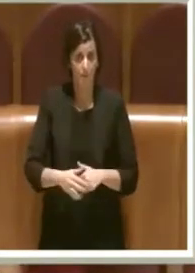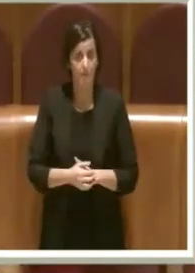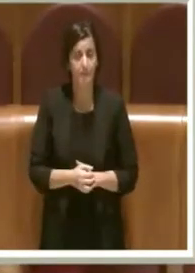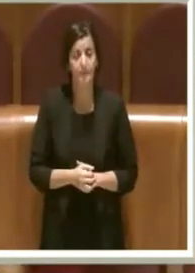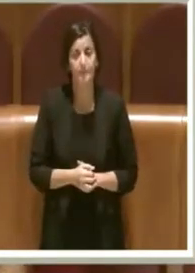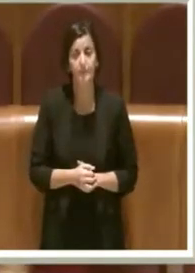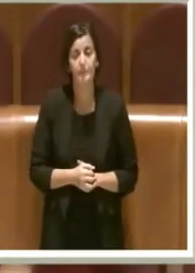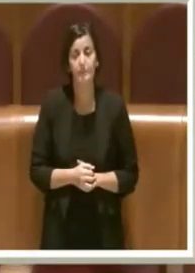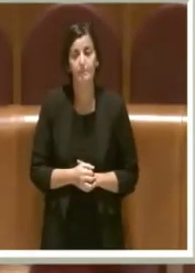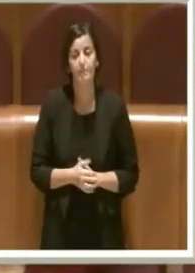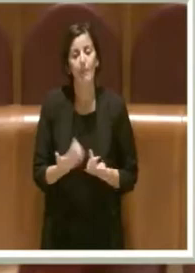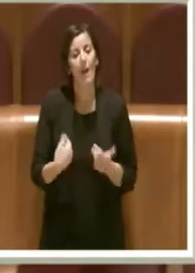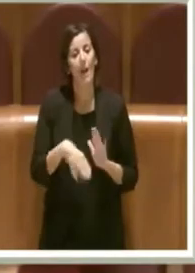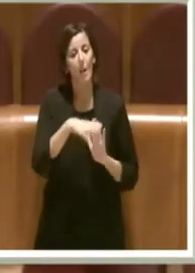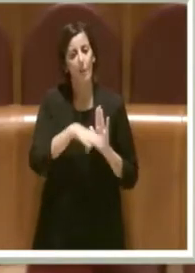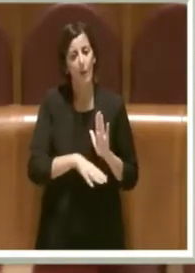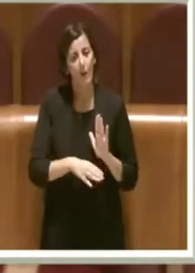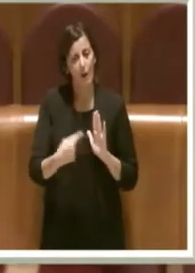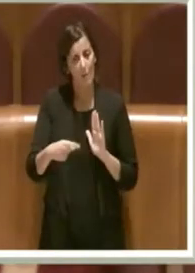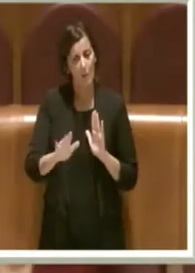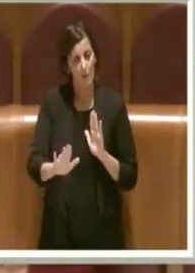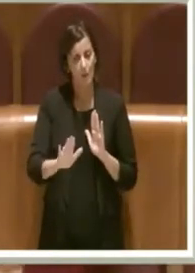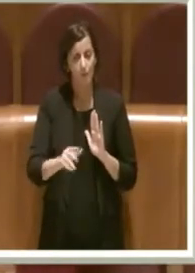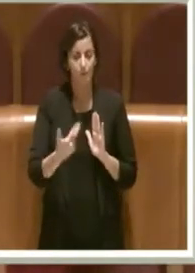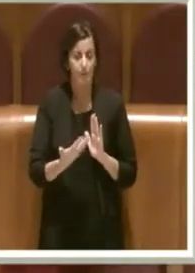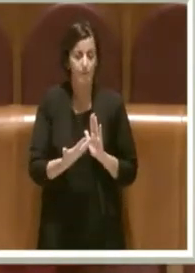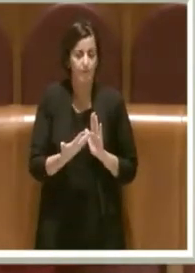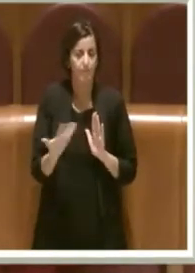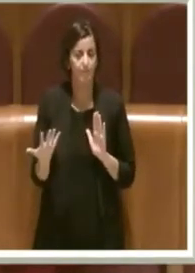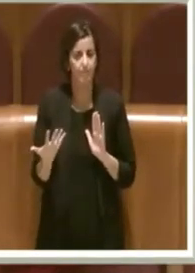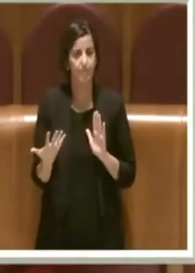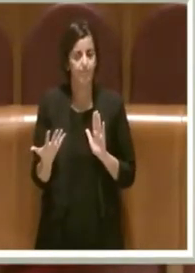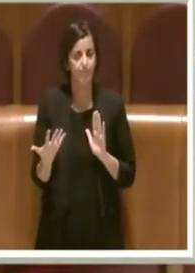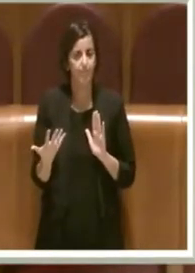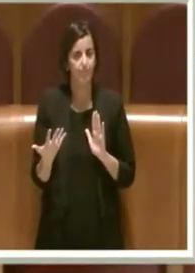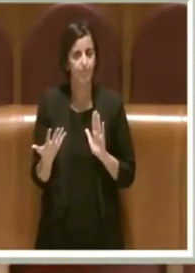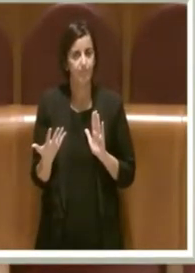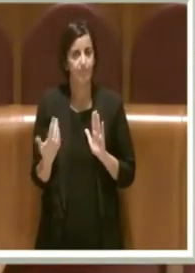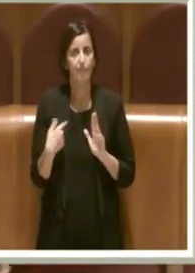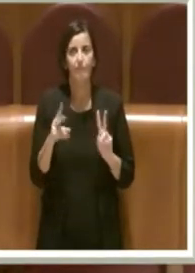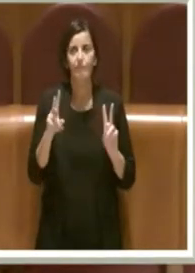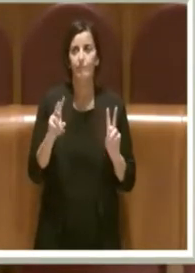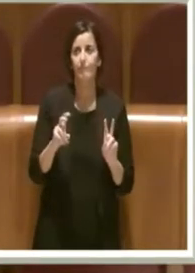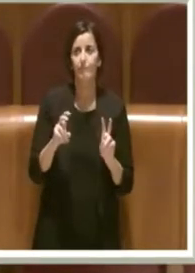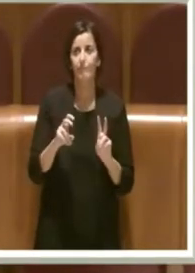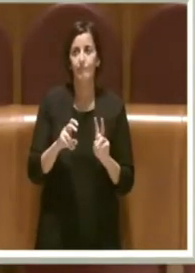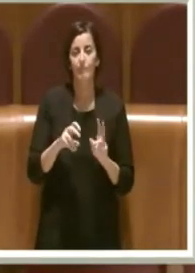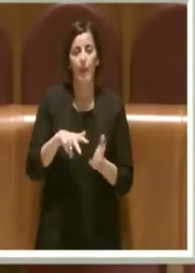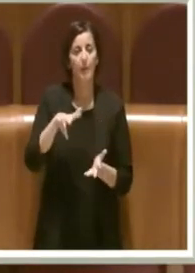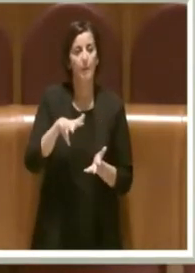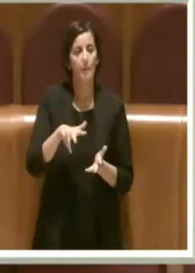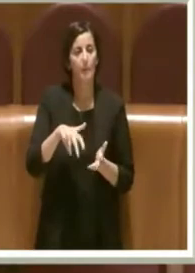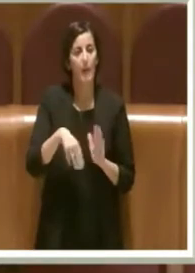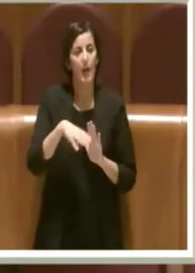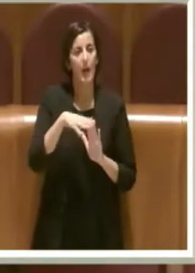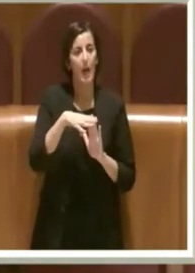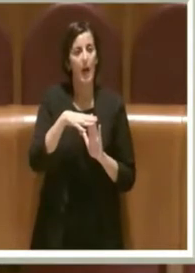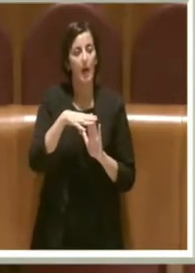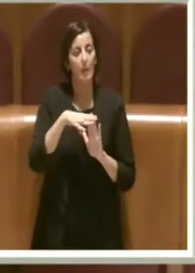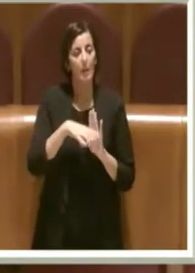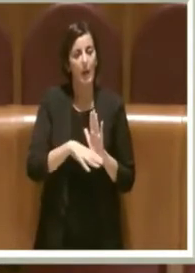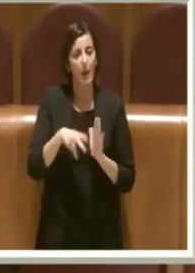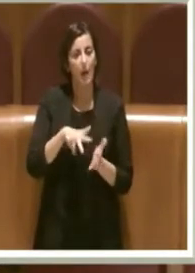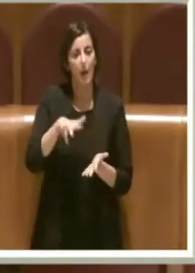Nelle sue linee programmatiche giustamente parla dell'approvazione del piano di utilizzazione degli aree nidi.